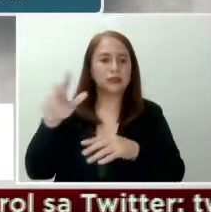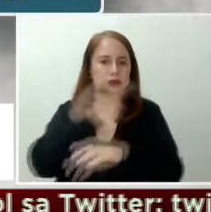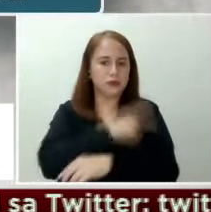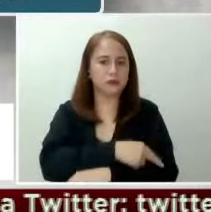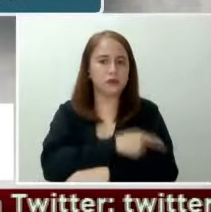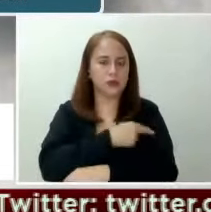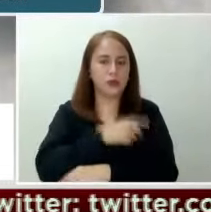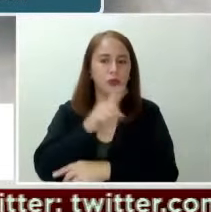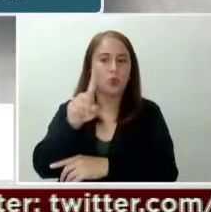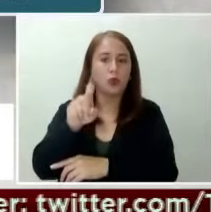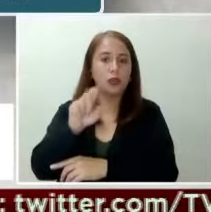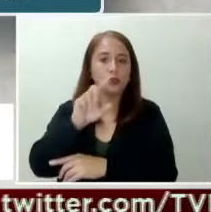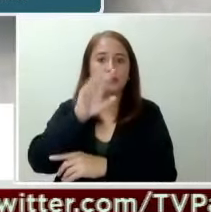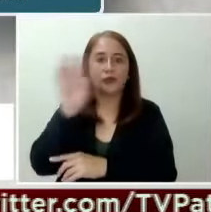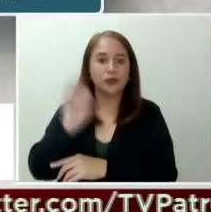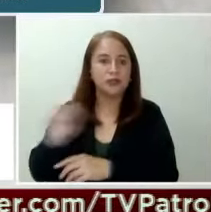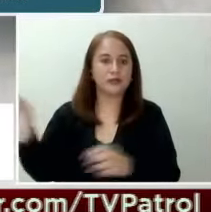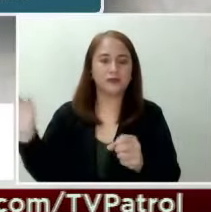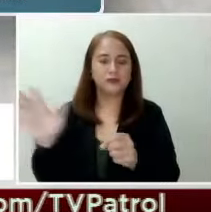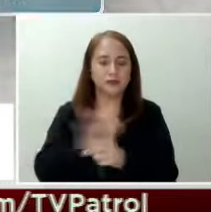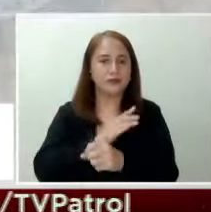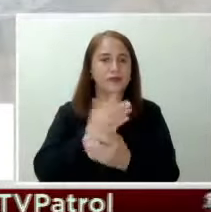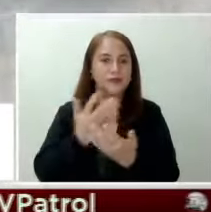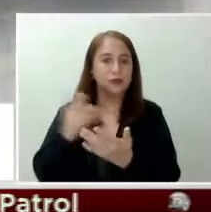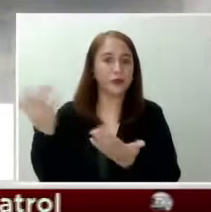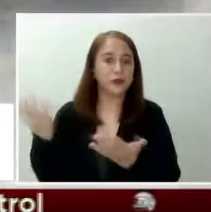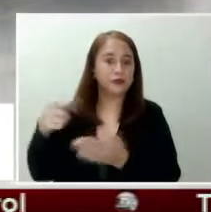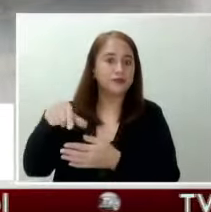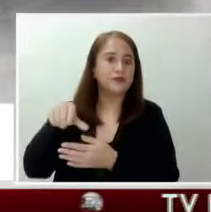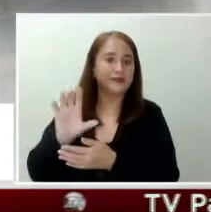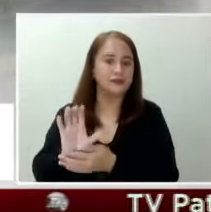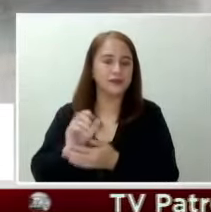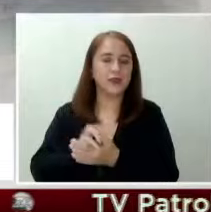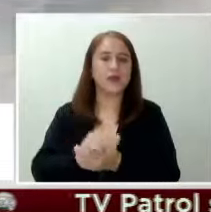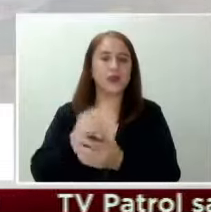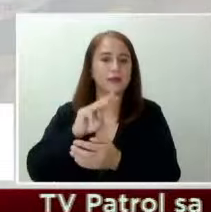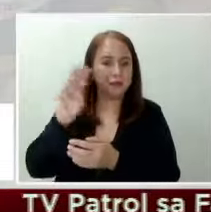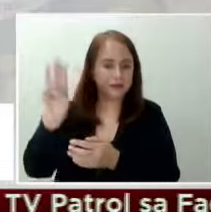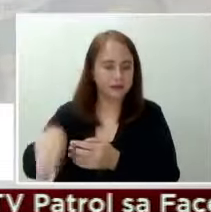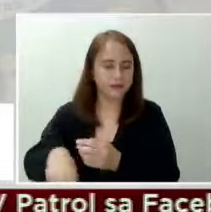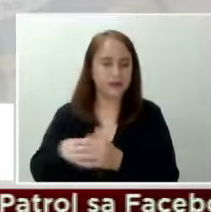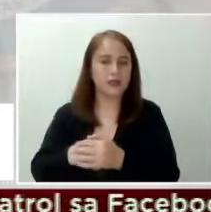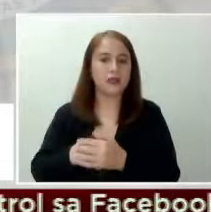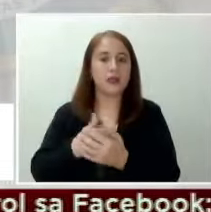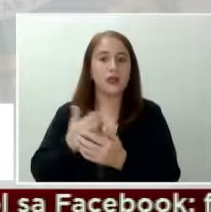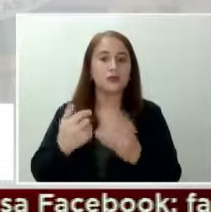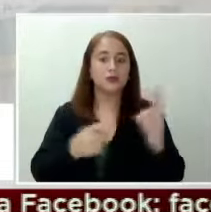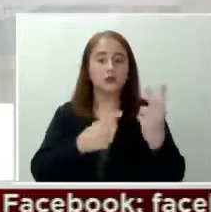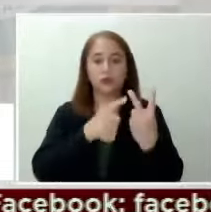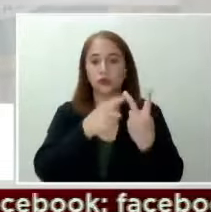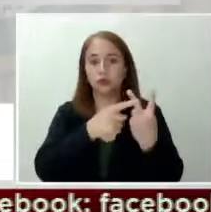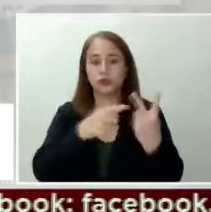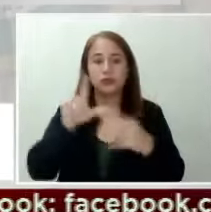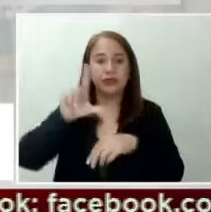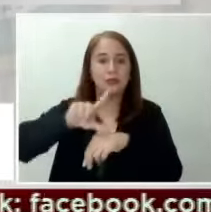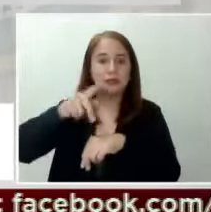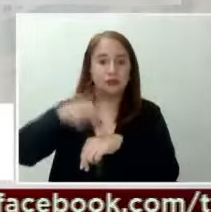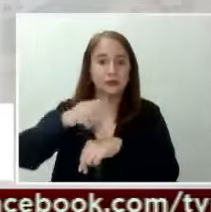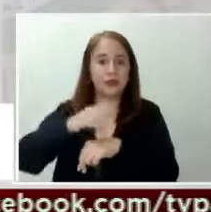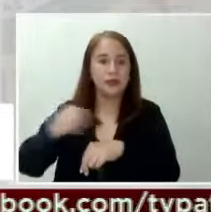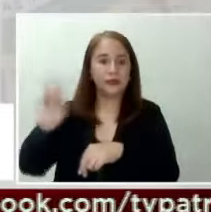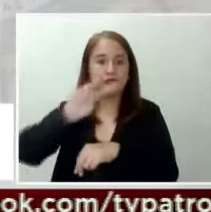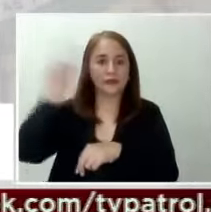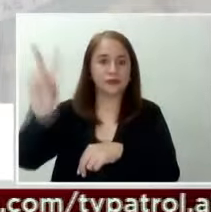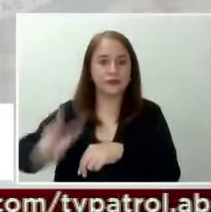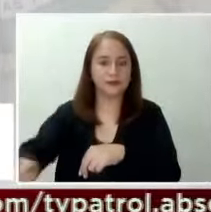100% capacity na sa Quezon City at Maynila, habang dalawa sa Las Piñas at Valenzuela.